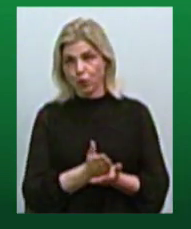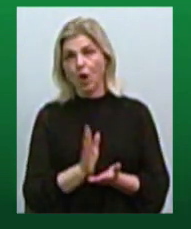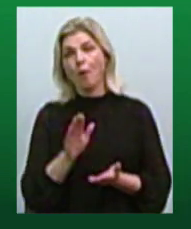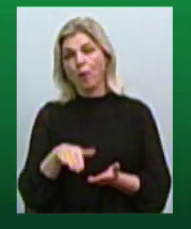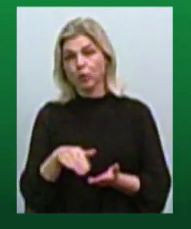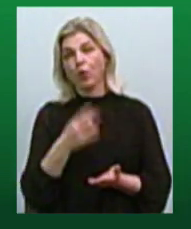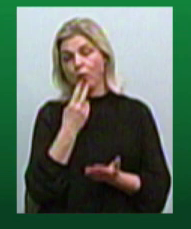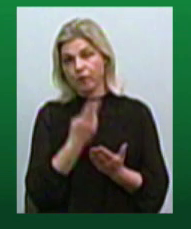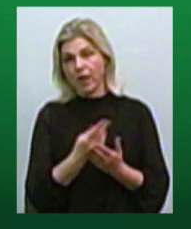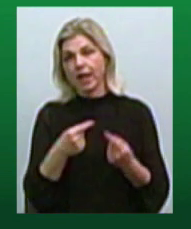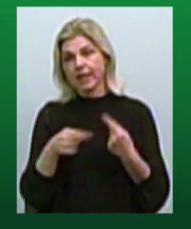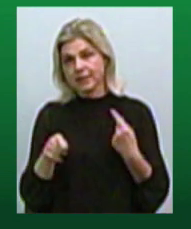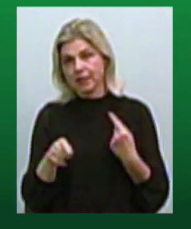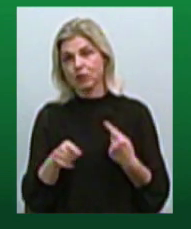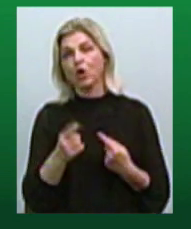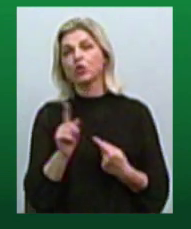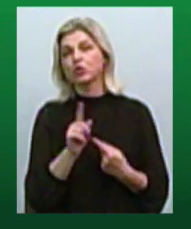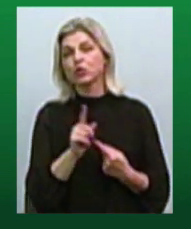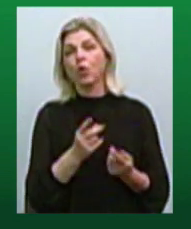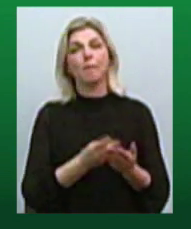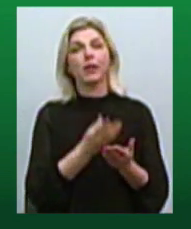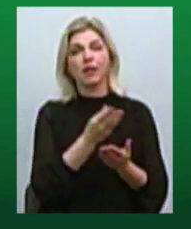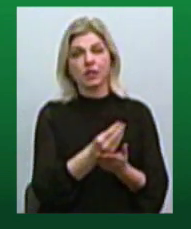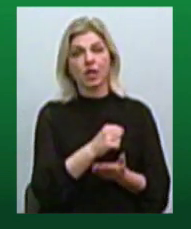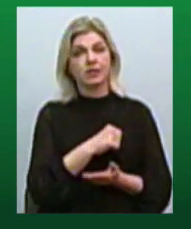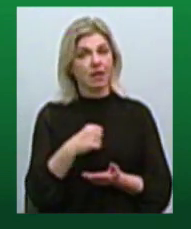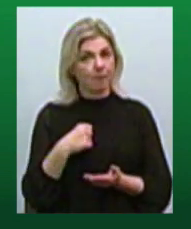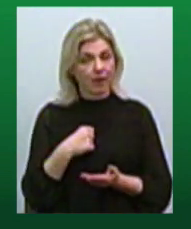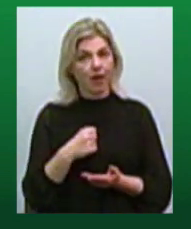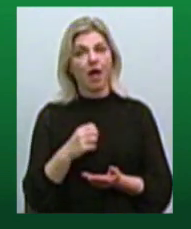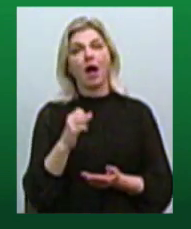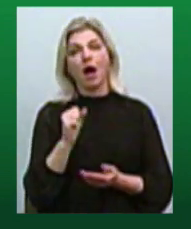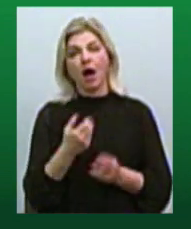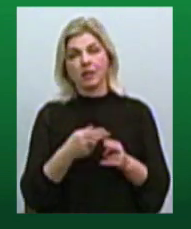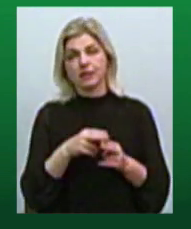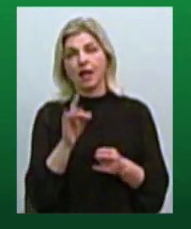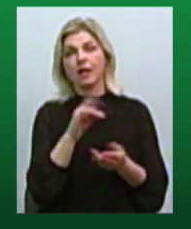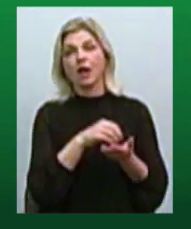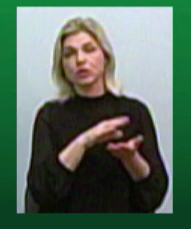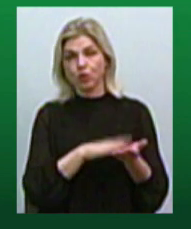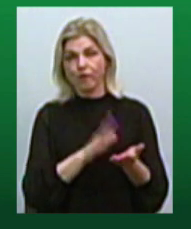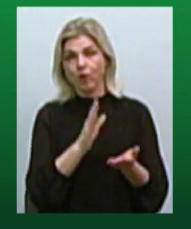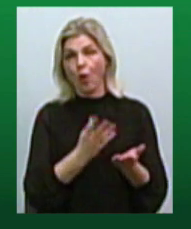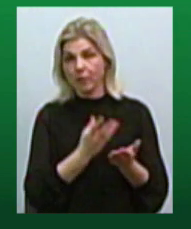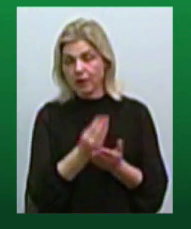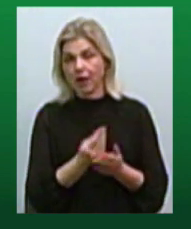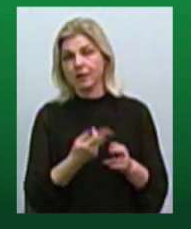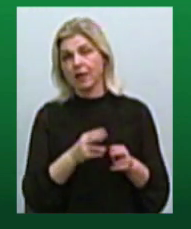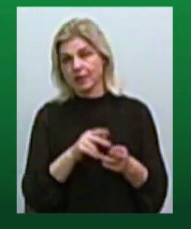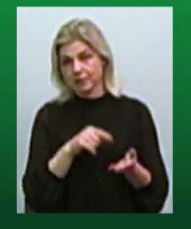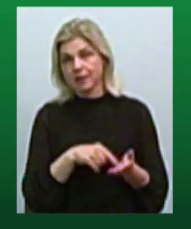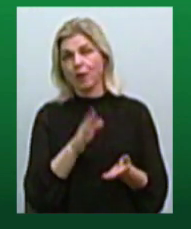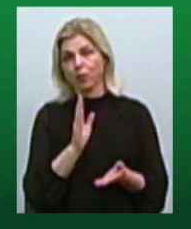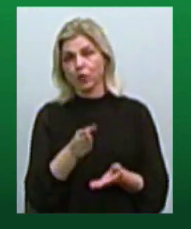вже вони побачать різницю, що вони не сплачували самі, або вона зареєстровано в оплаті, це буде, що